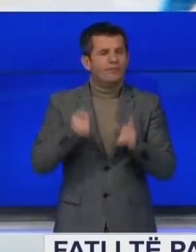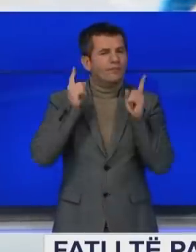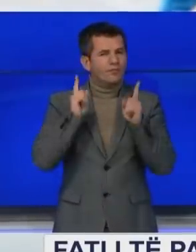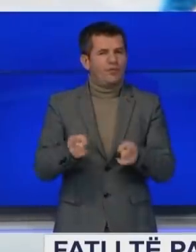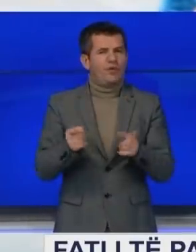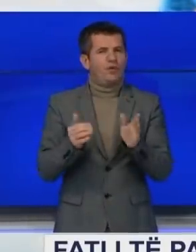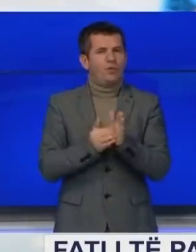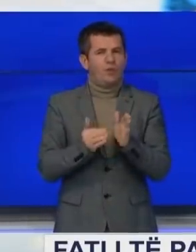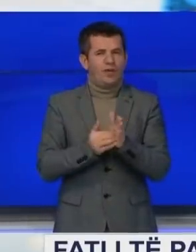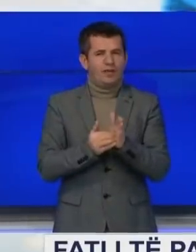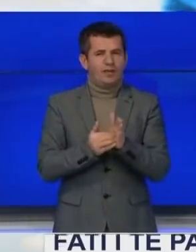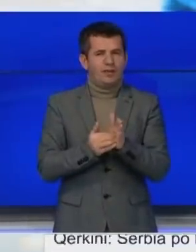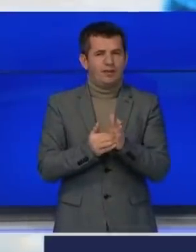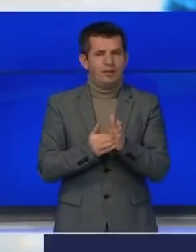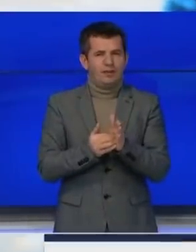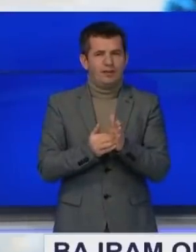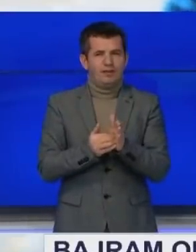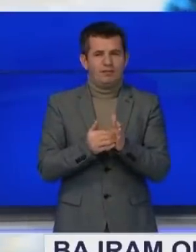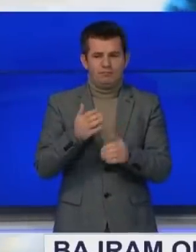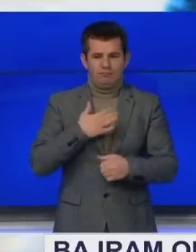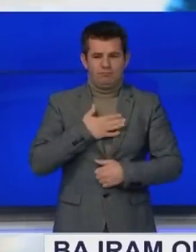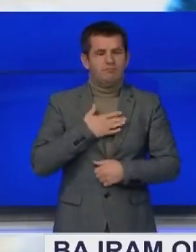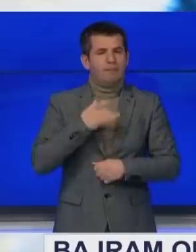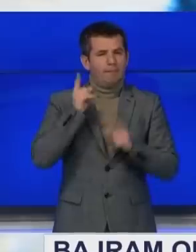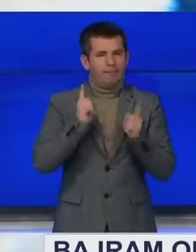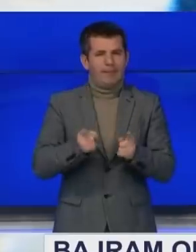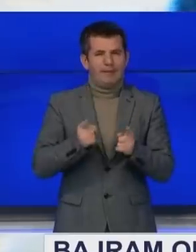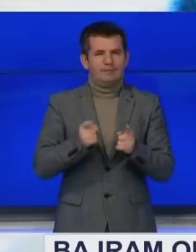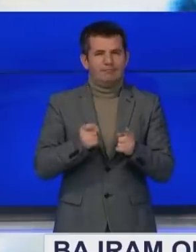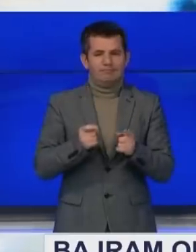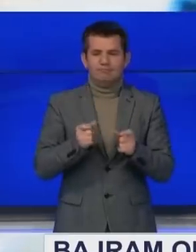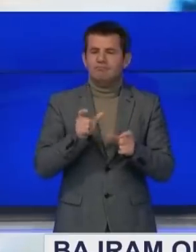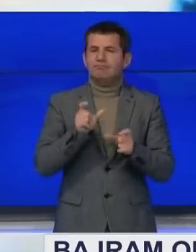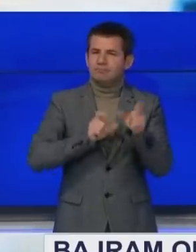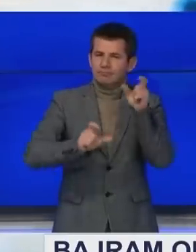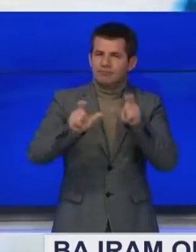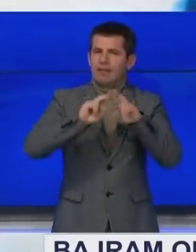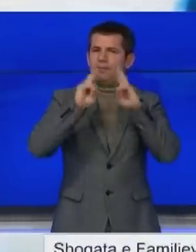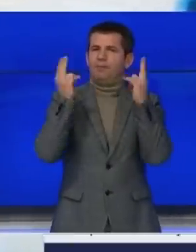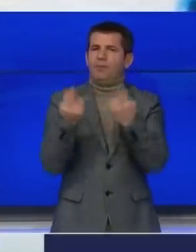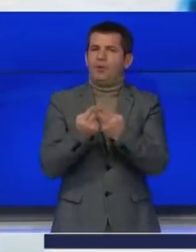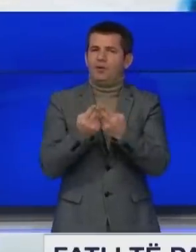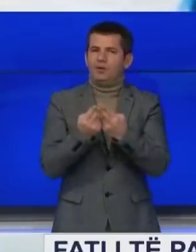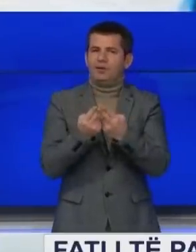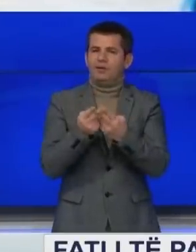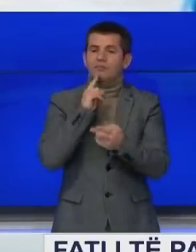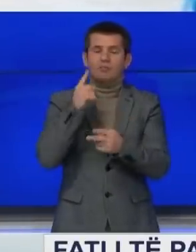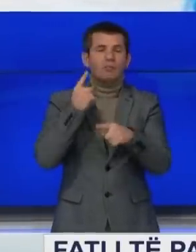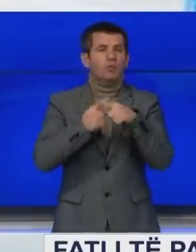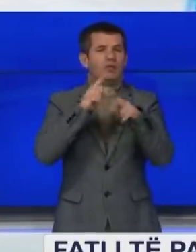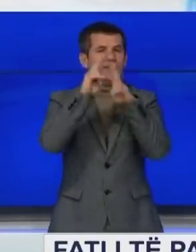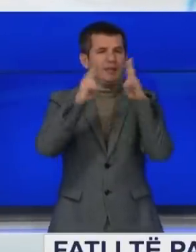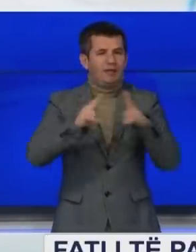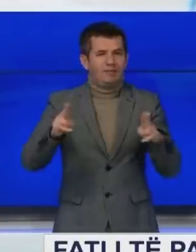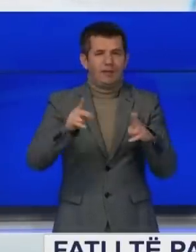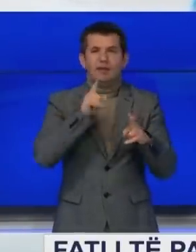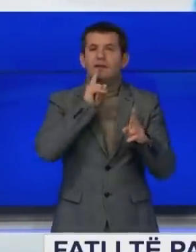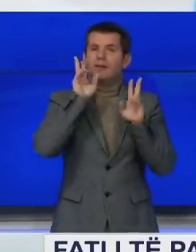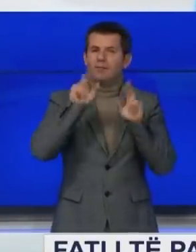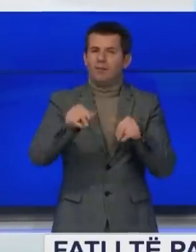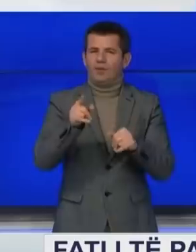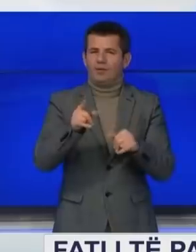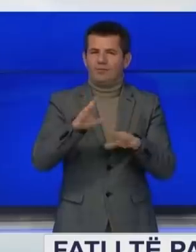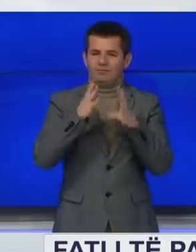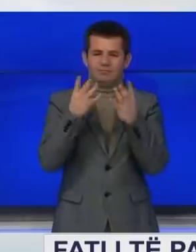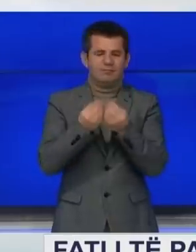një për mu, këmë gullës, para këtë botës, të thuvët në dërkomtarëve, ju muni më nëjdojnë i